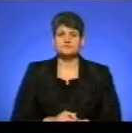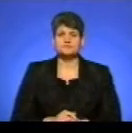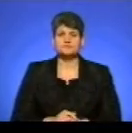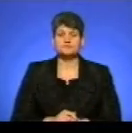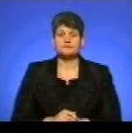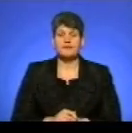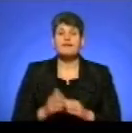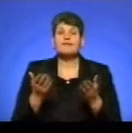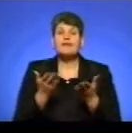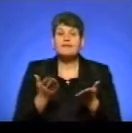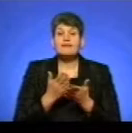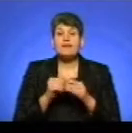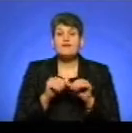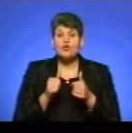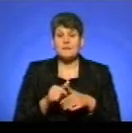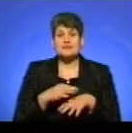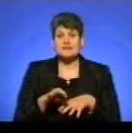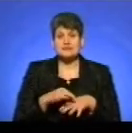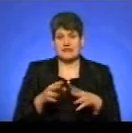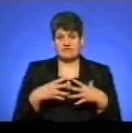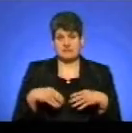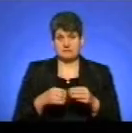власне, які є форми насилля в сім'ї?